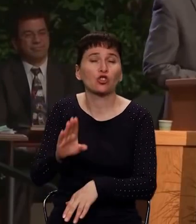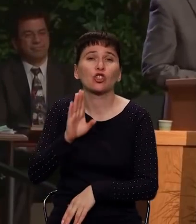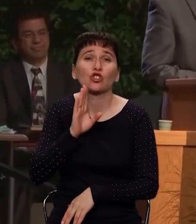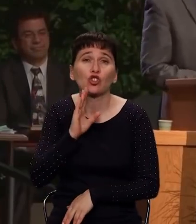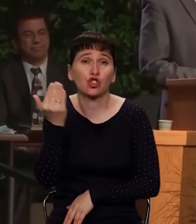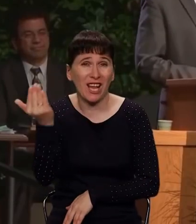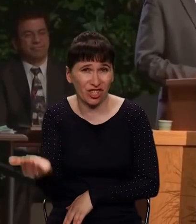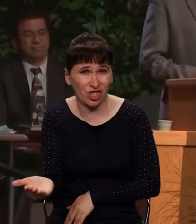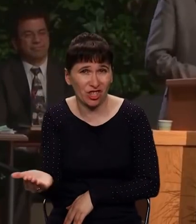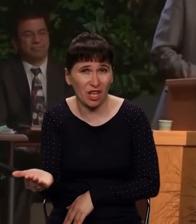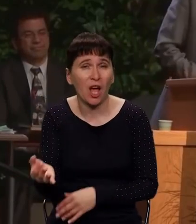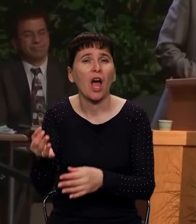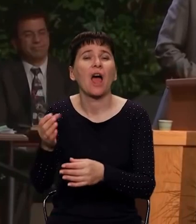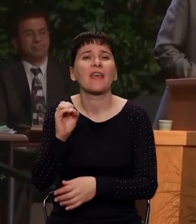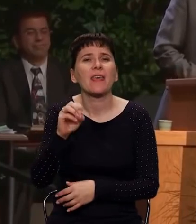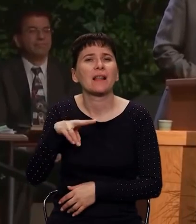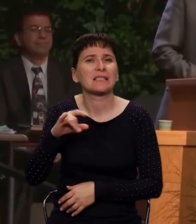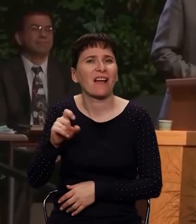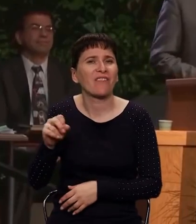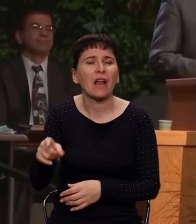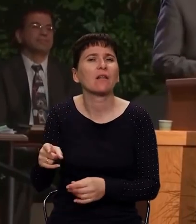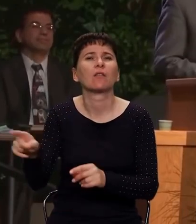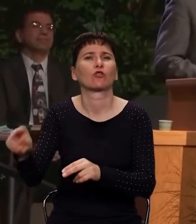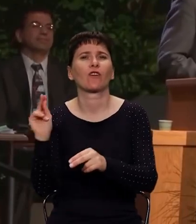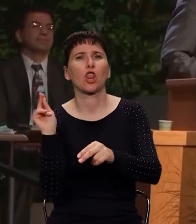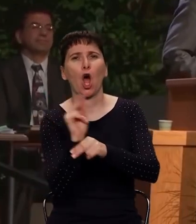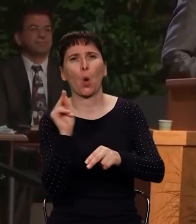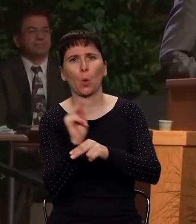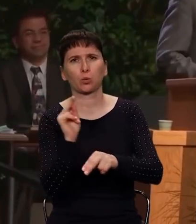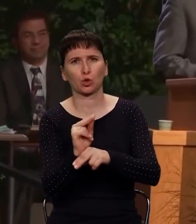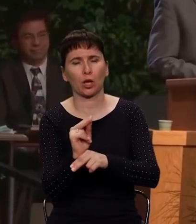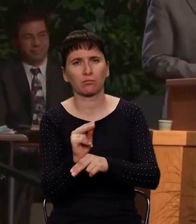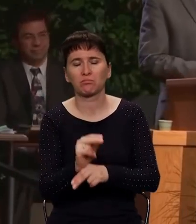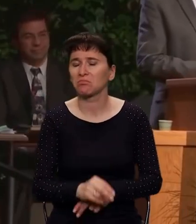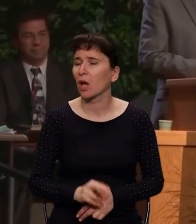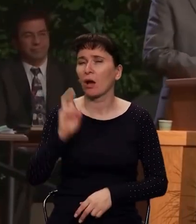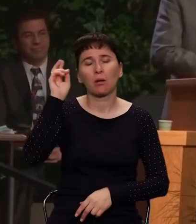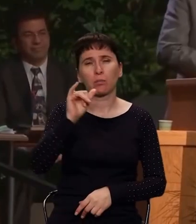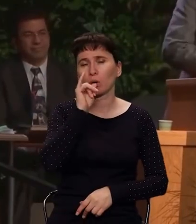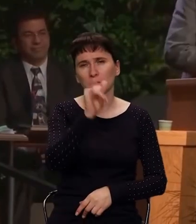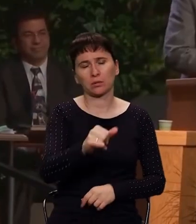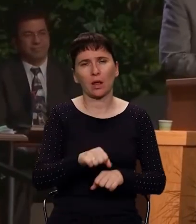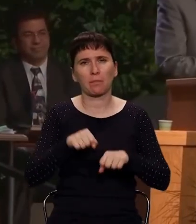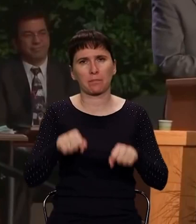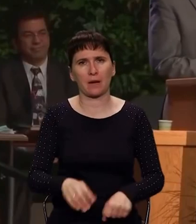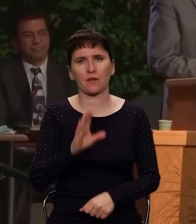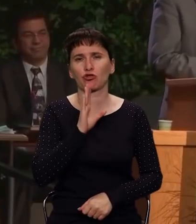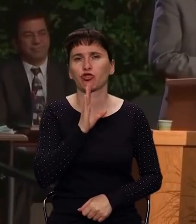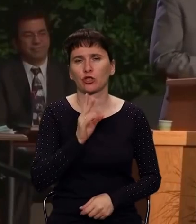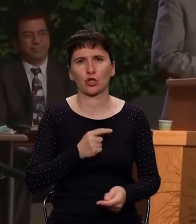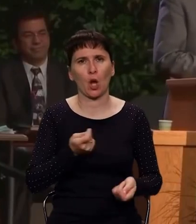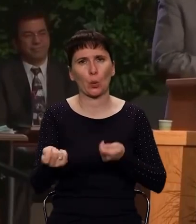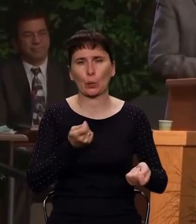жене и Изавеле первое, что делать? Учить. Бог не дал право женщине учить.